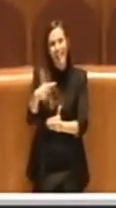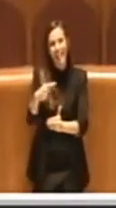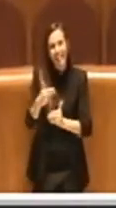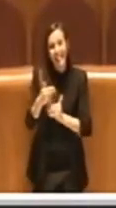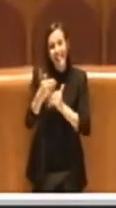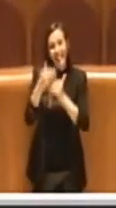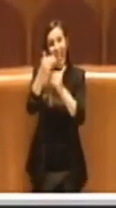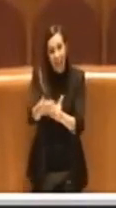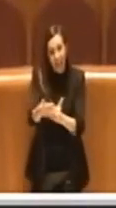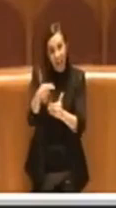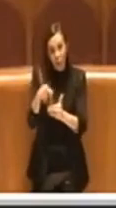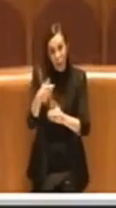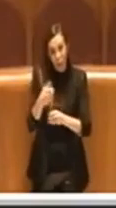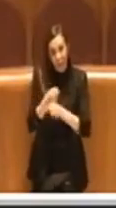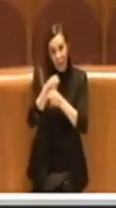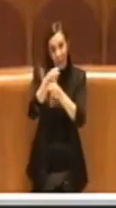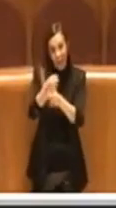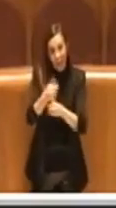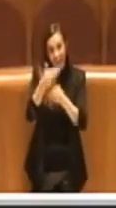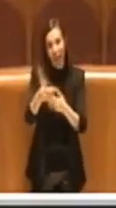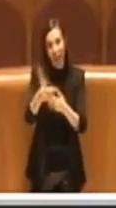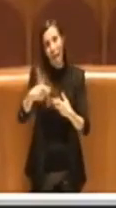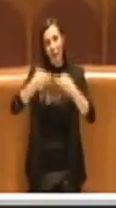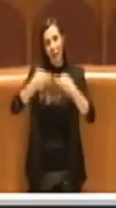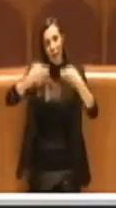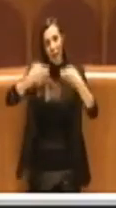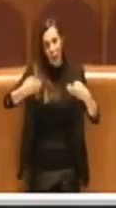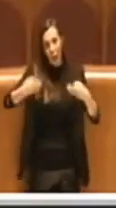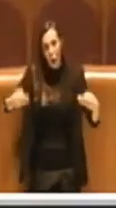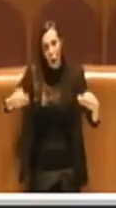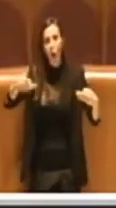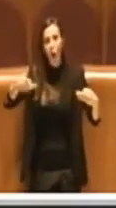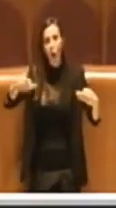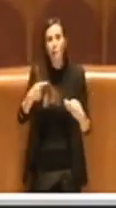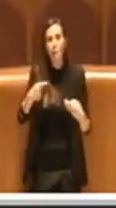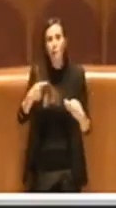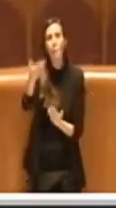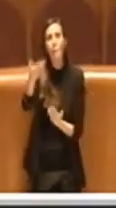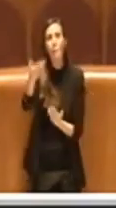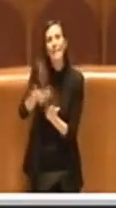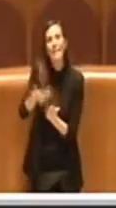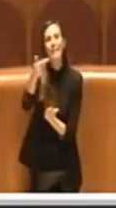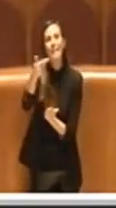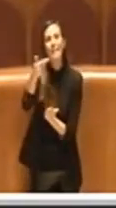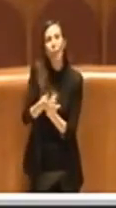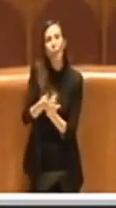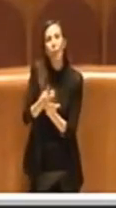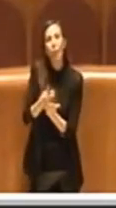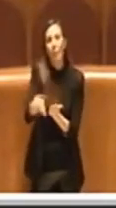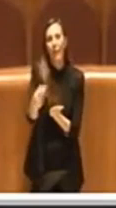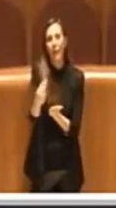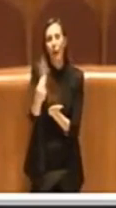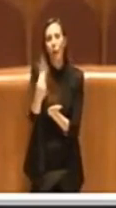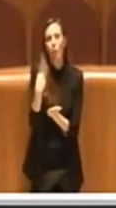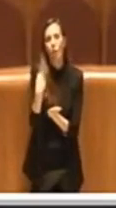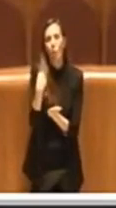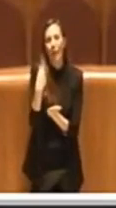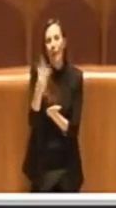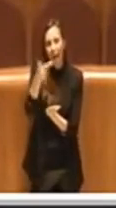dicevamo prima, del decoro e per la presentazione delle domande per le occupazioni di suolo pubblico